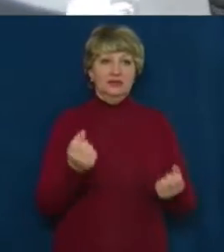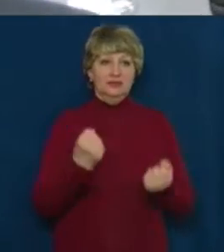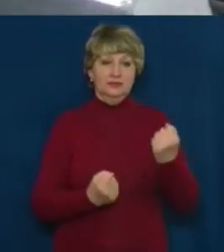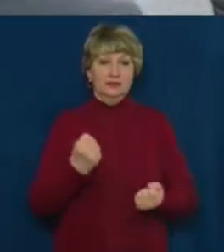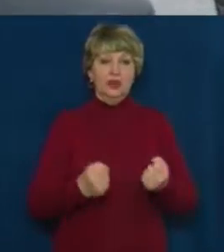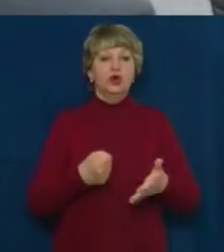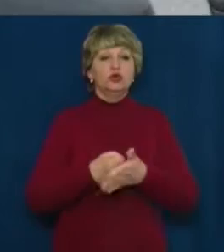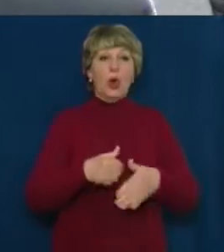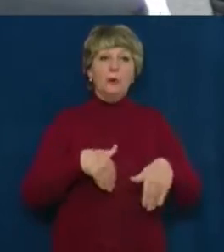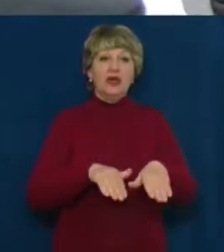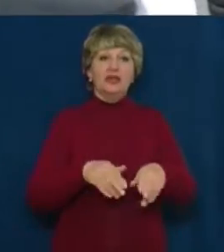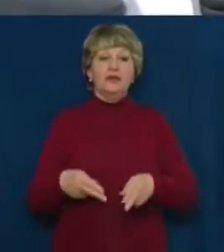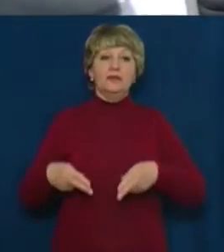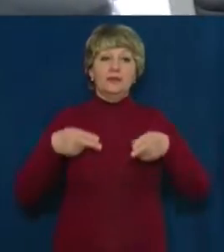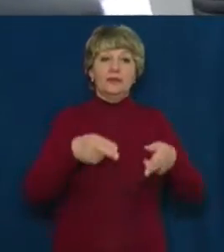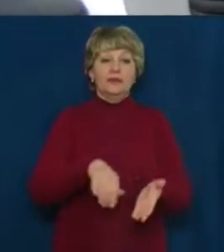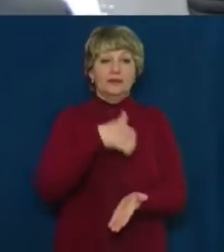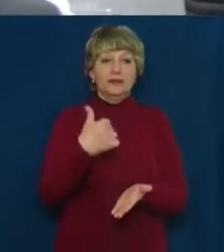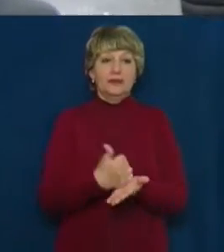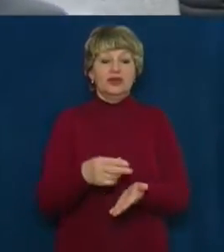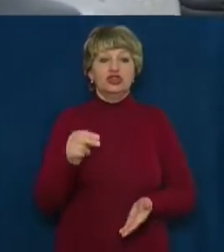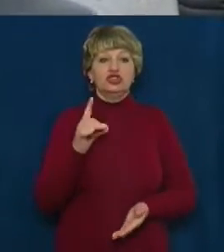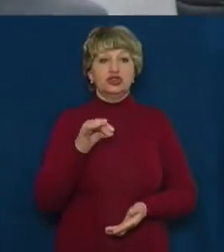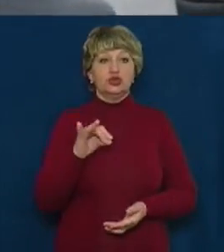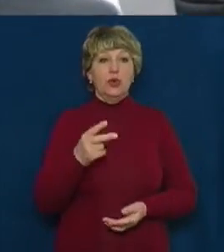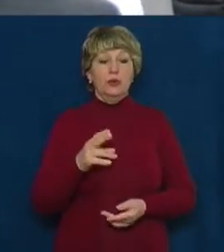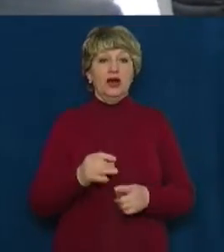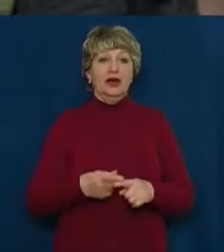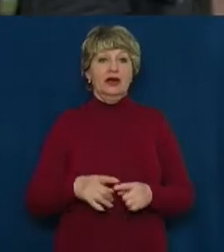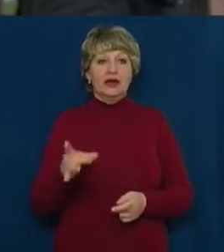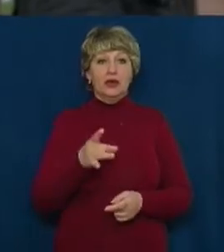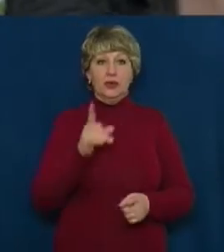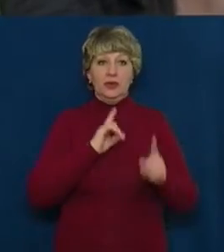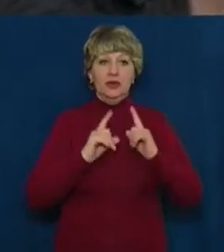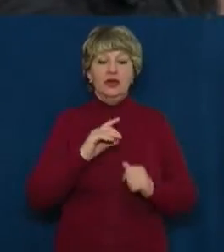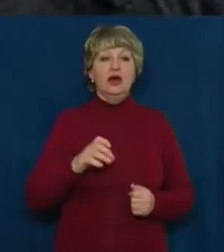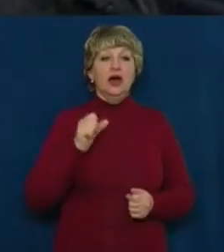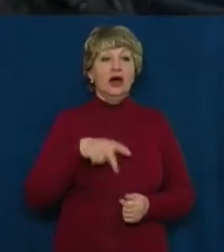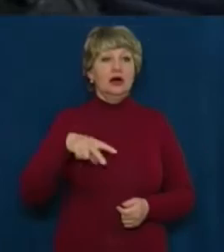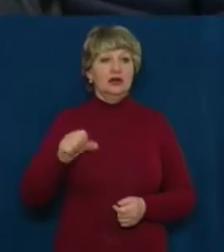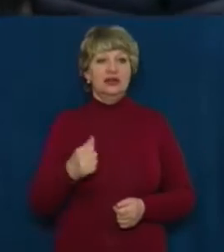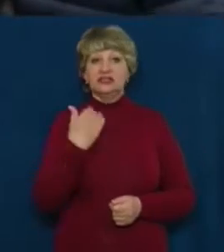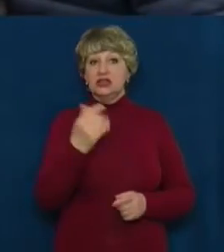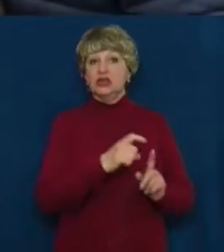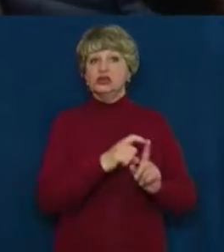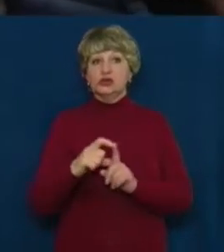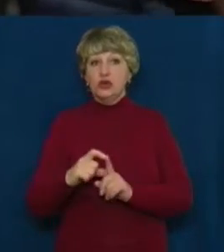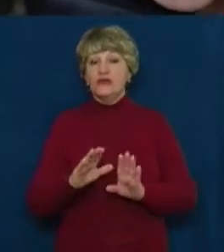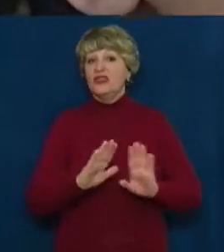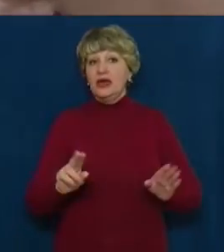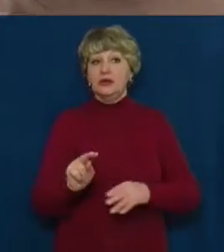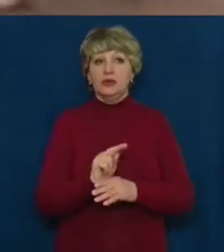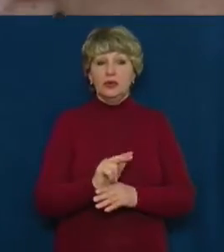мітингувальників приїхала голова Чорнобаївської селищної ради Алла Мірушниченко. Із її слів, вулиці селища не відремонтовані, бо підрядники